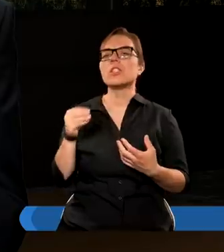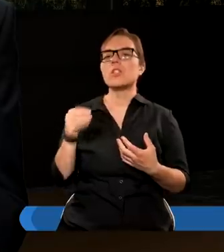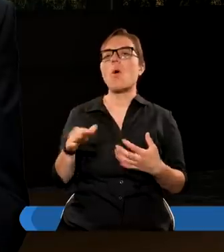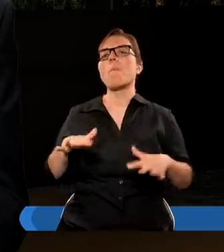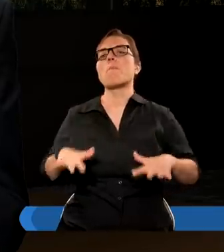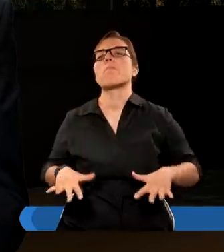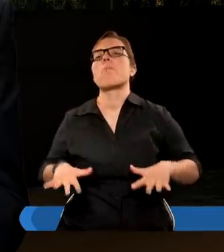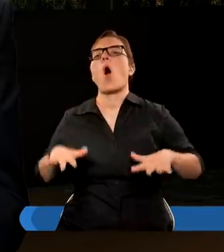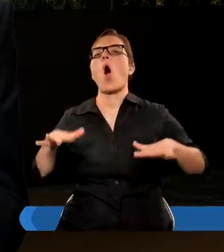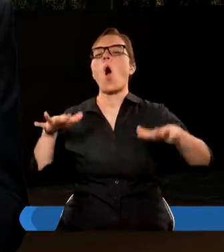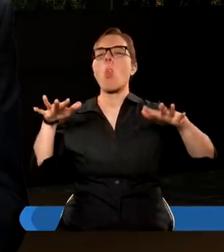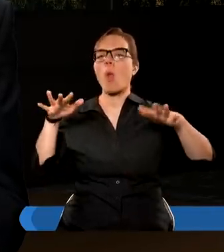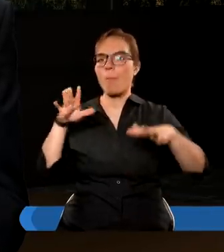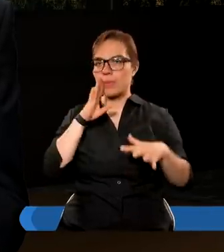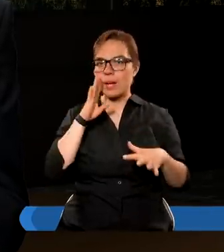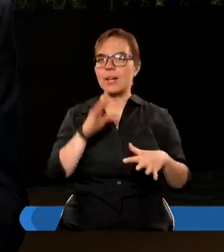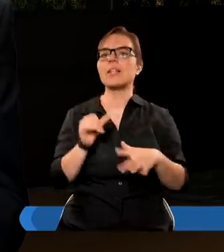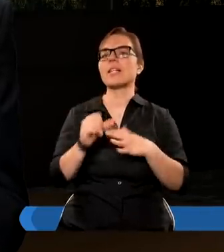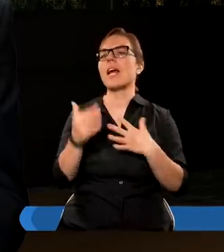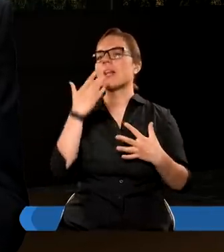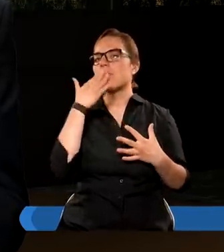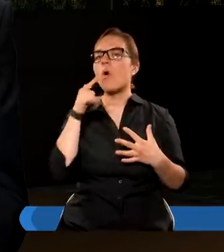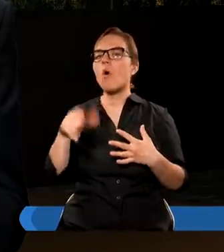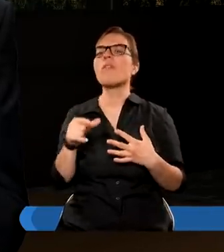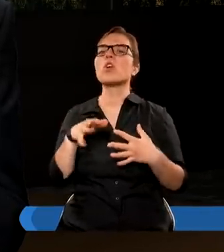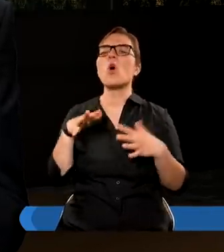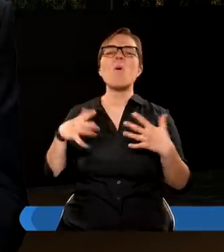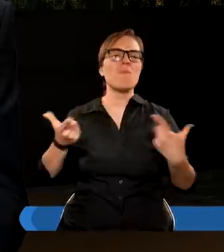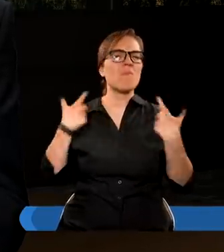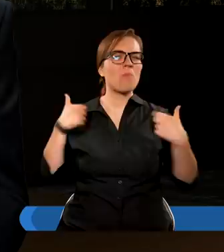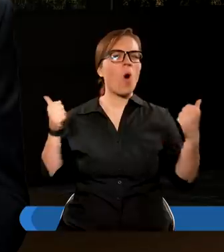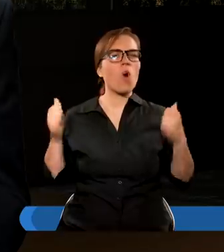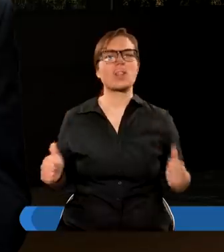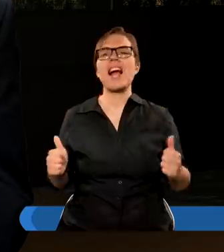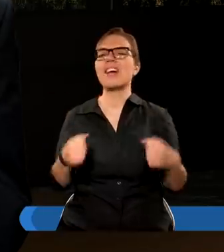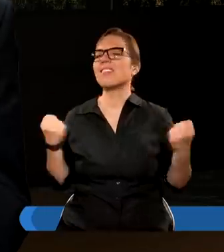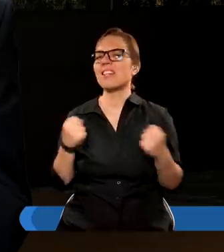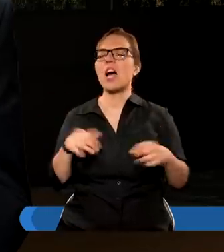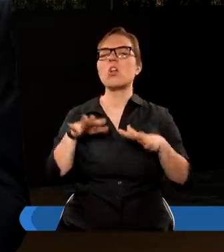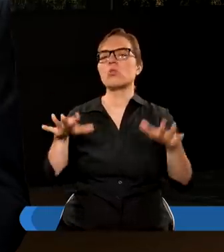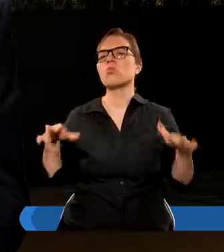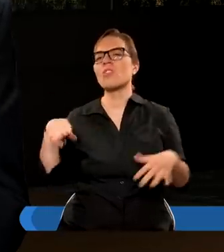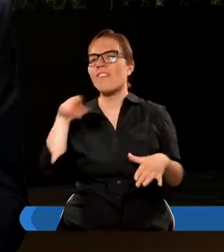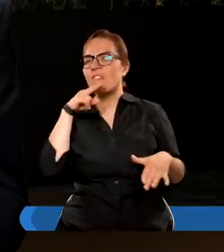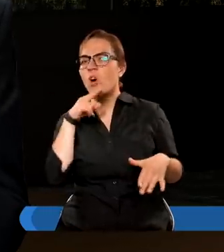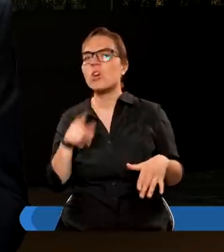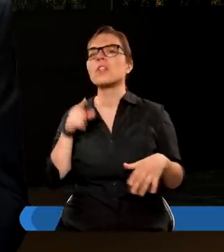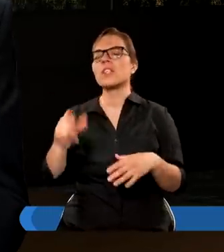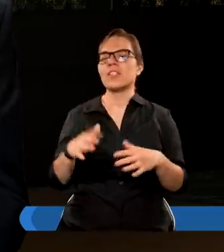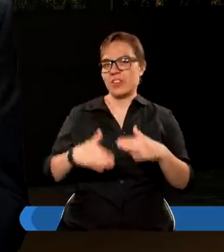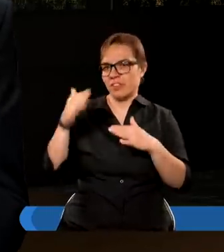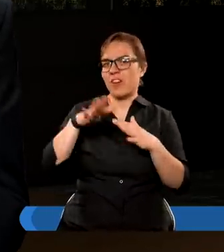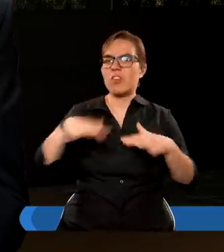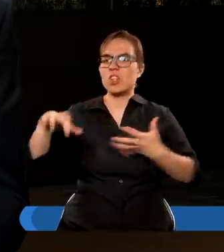potop, gdzie jest mowa o tym, że takie potężne źródła wody wybiły z ziemi i zatopiły ten